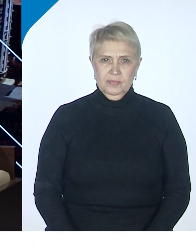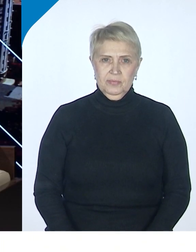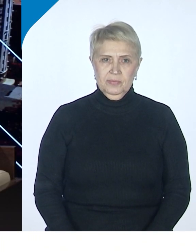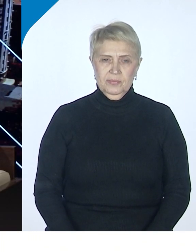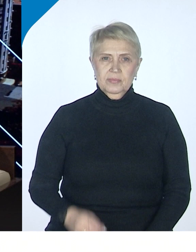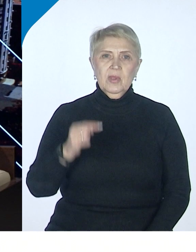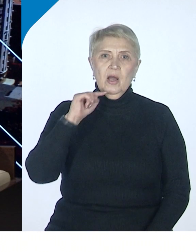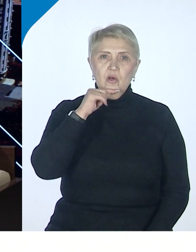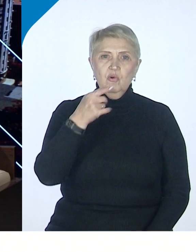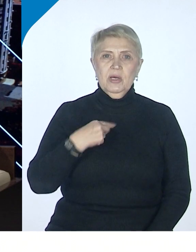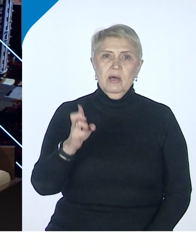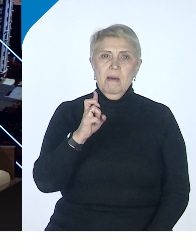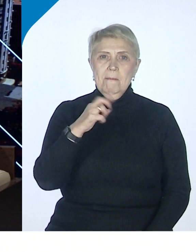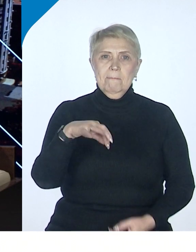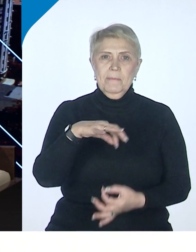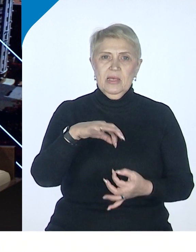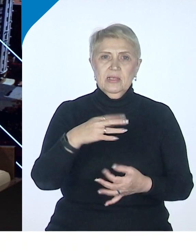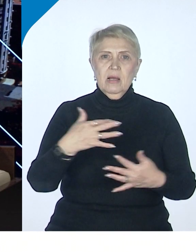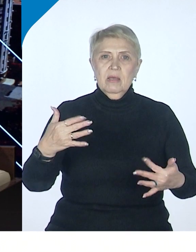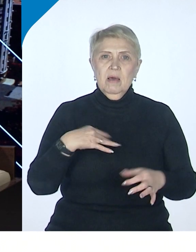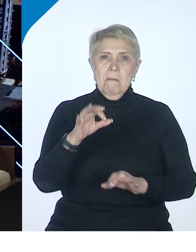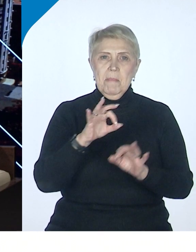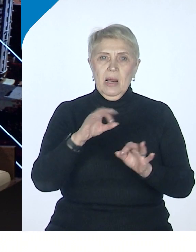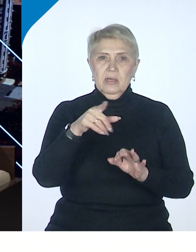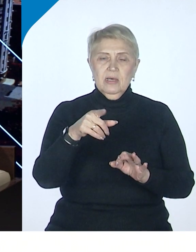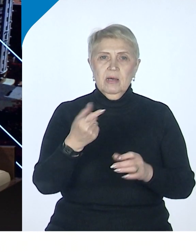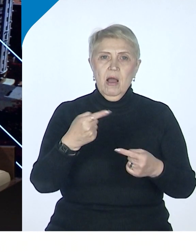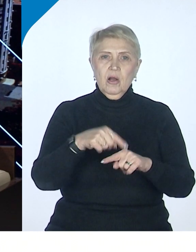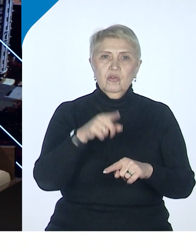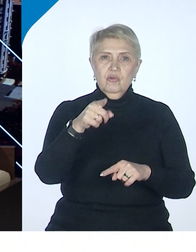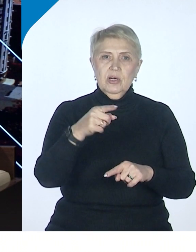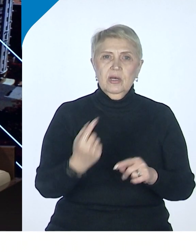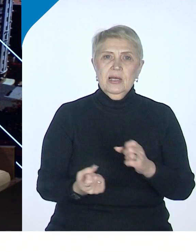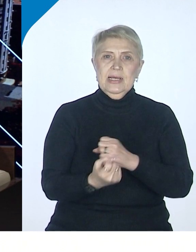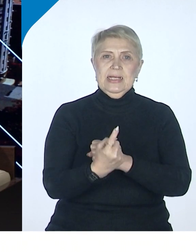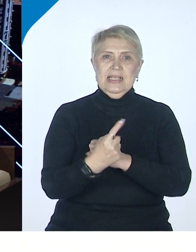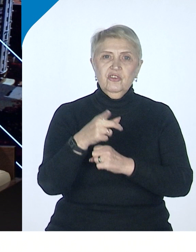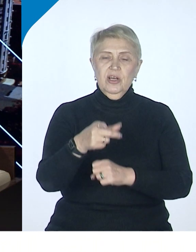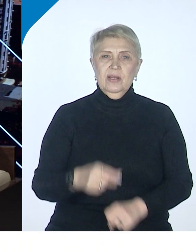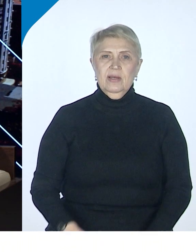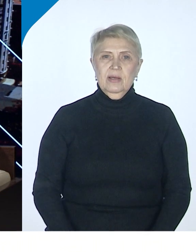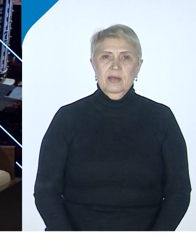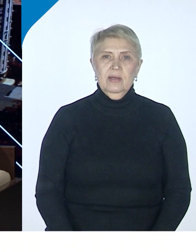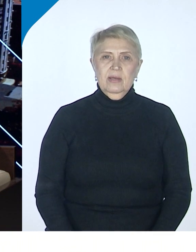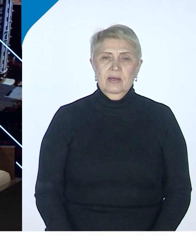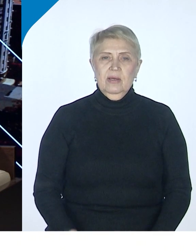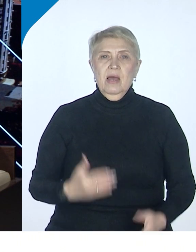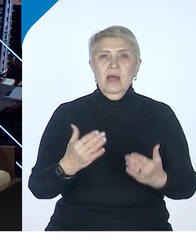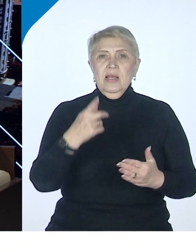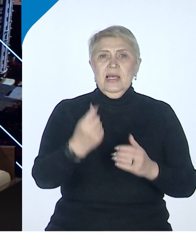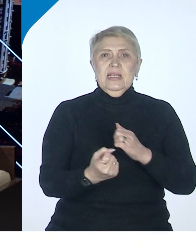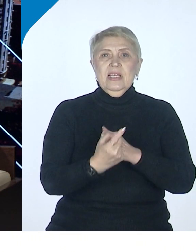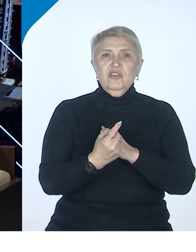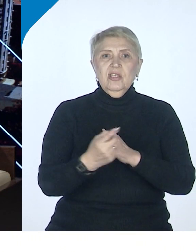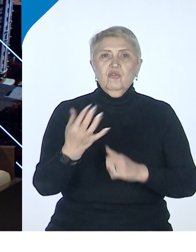экономика, бизнес, какие-то проекты, которые изначально, они изначально неприбыльные